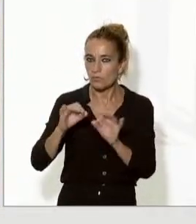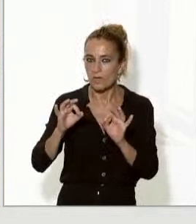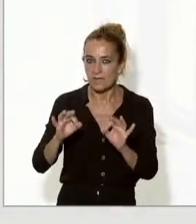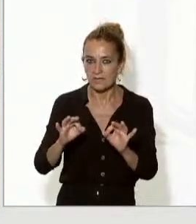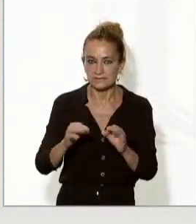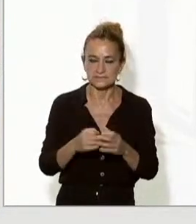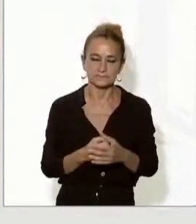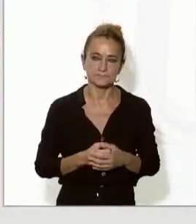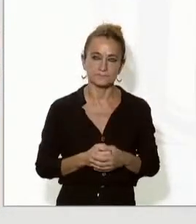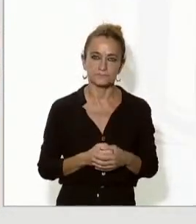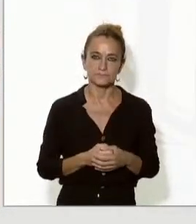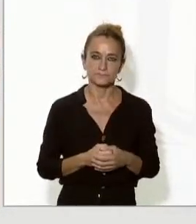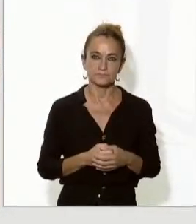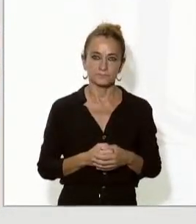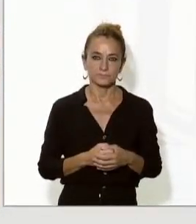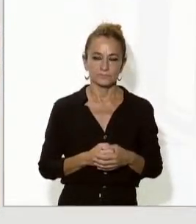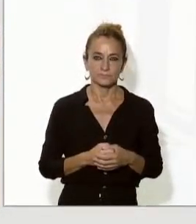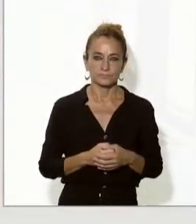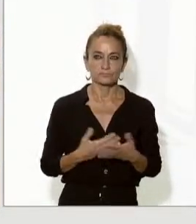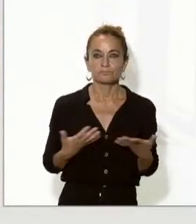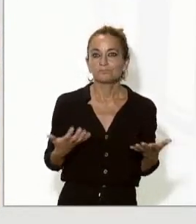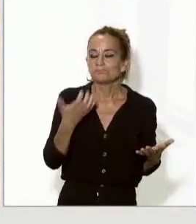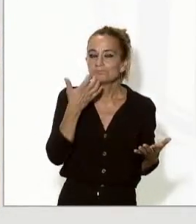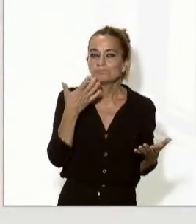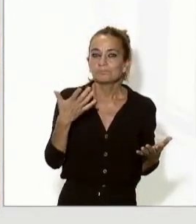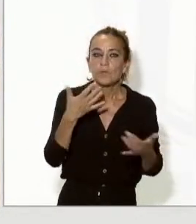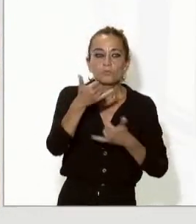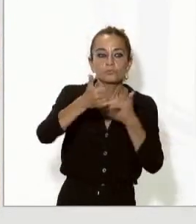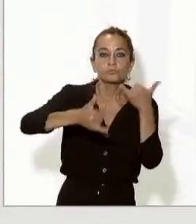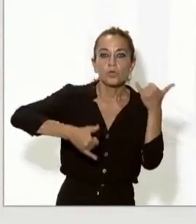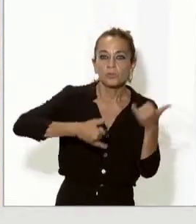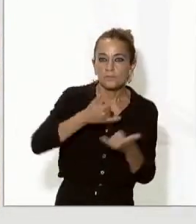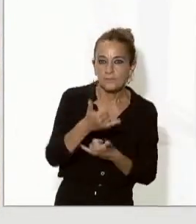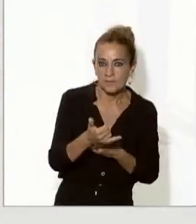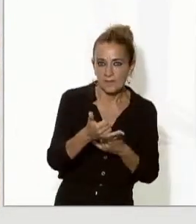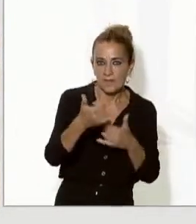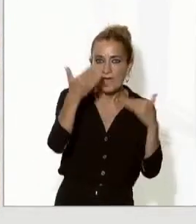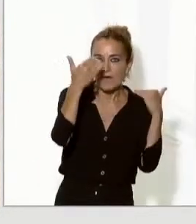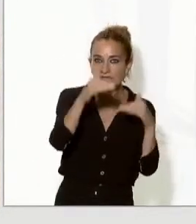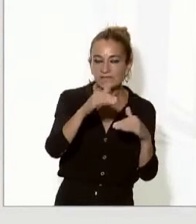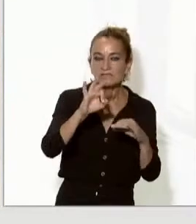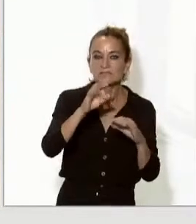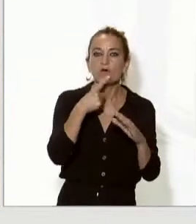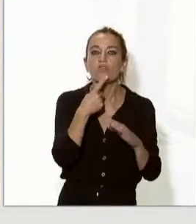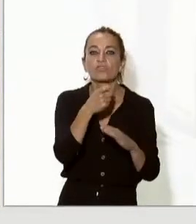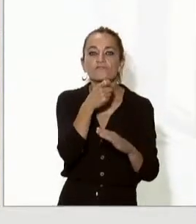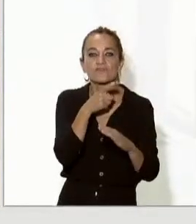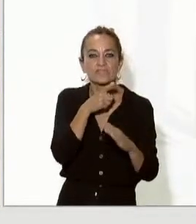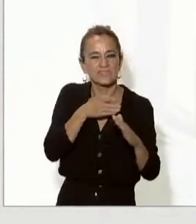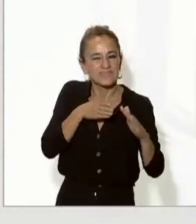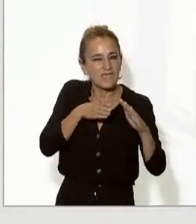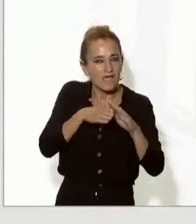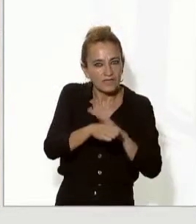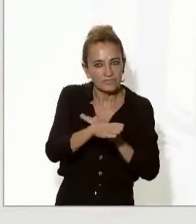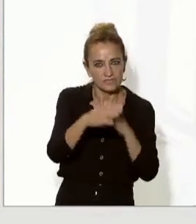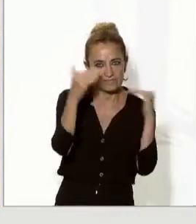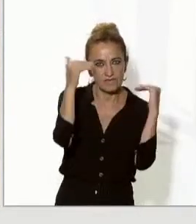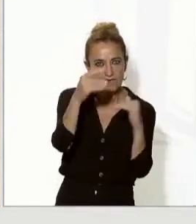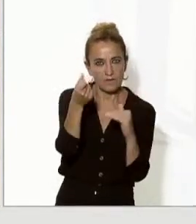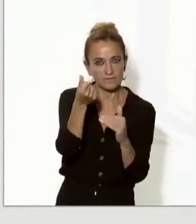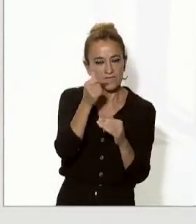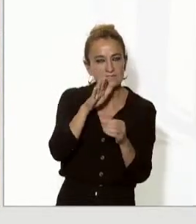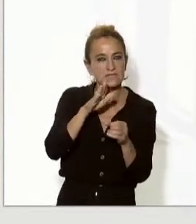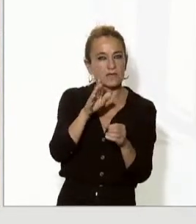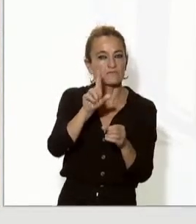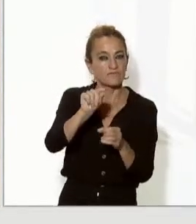sentit, a ningú se li escapa que la problemàtica de l'habitatge o de les dificultats per accedir a un habitatge assequible que té